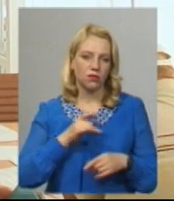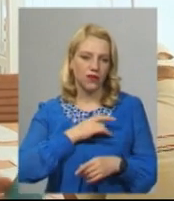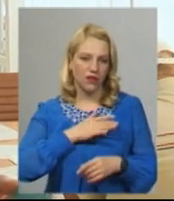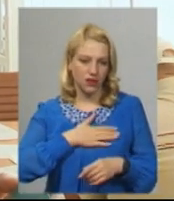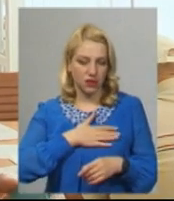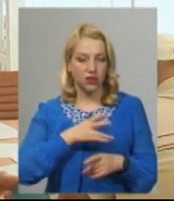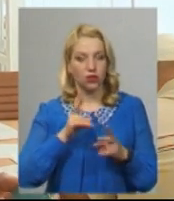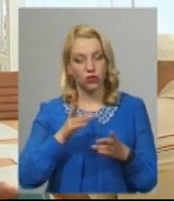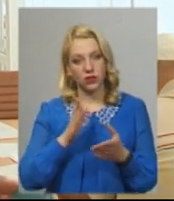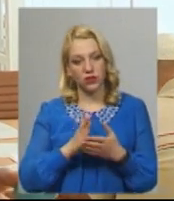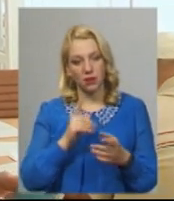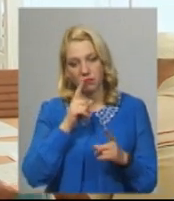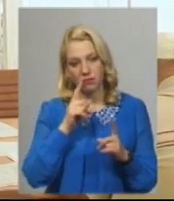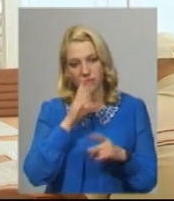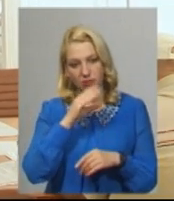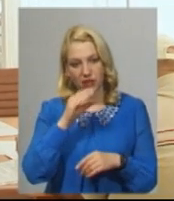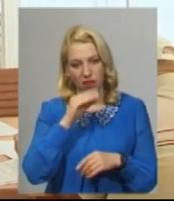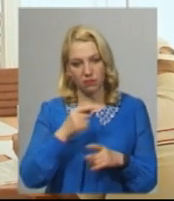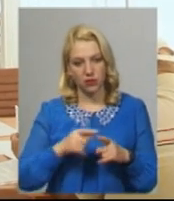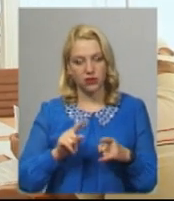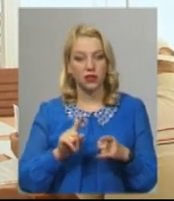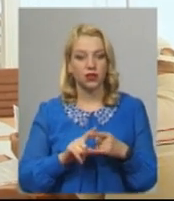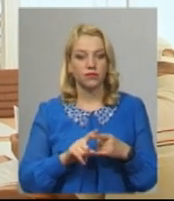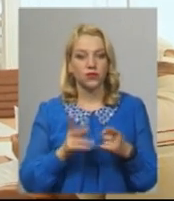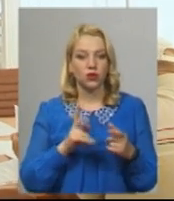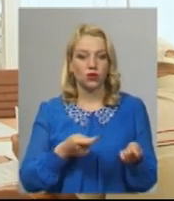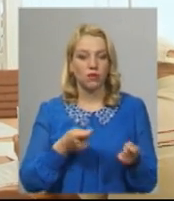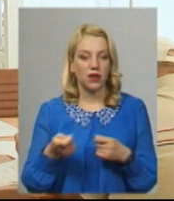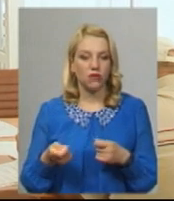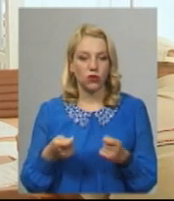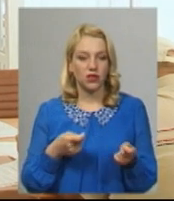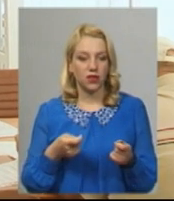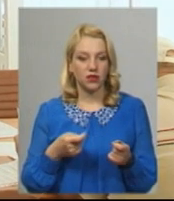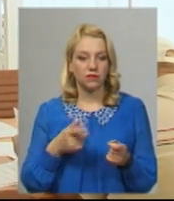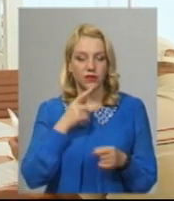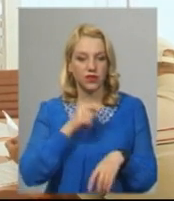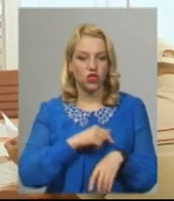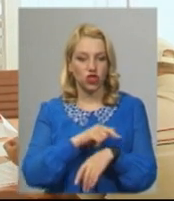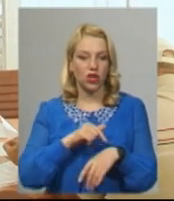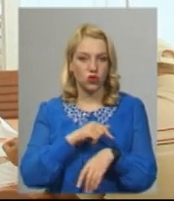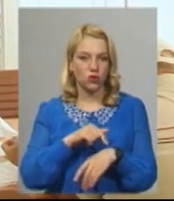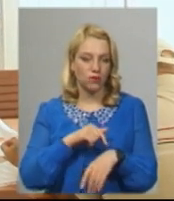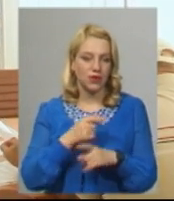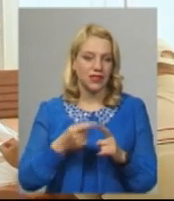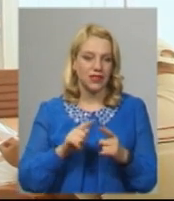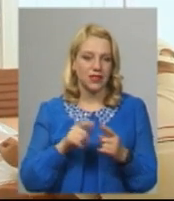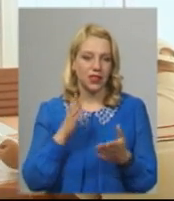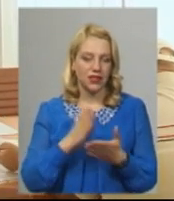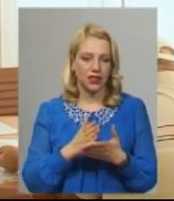теж є в мікроавтобусах, мікробусах, які нас перевозять Тому з часом це є